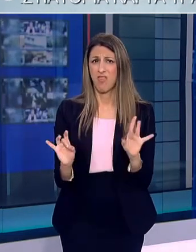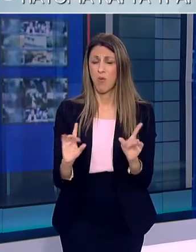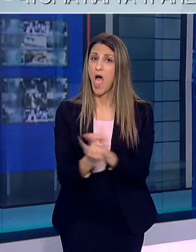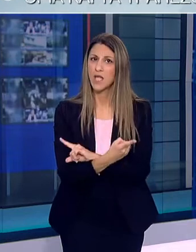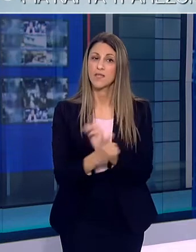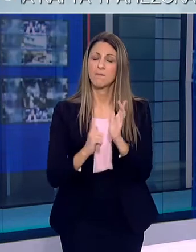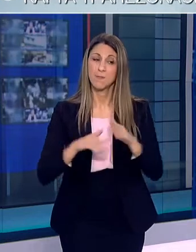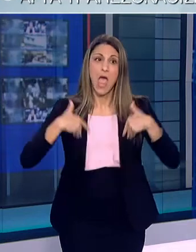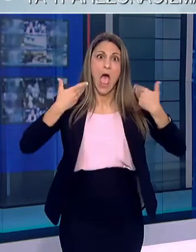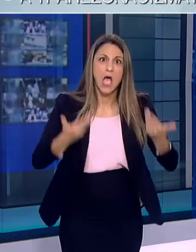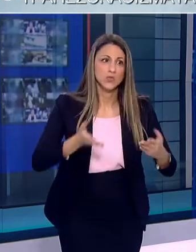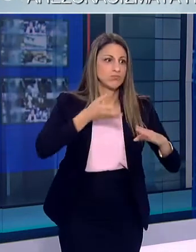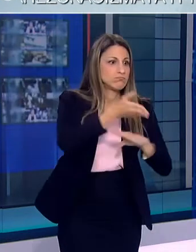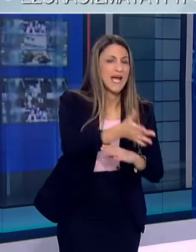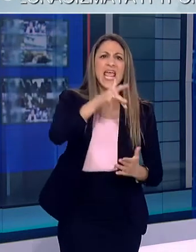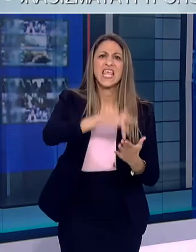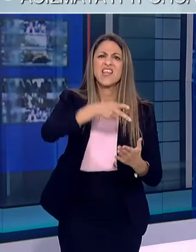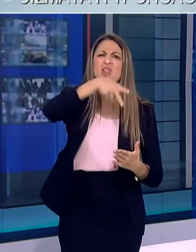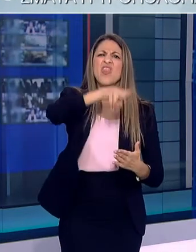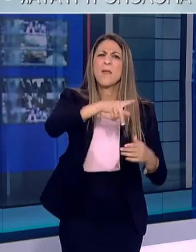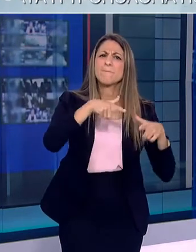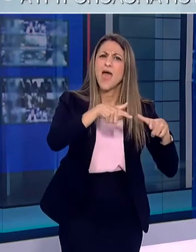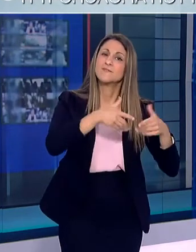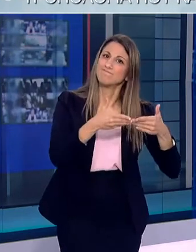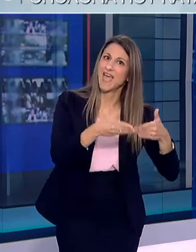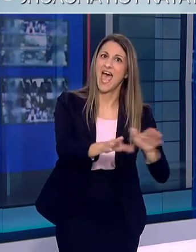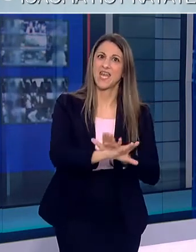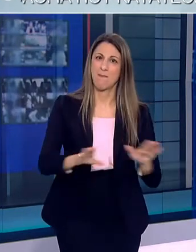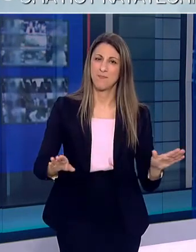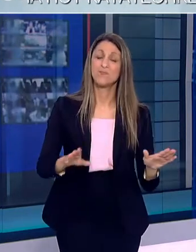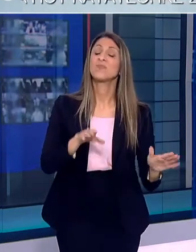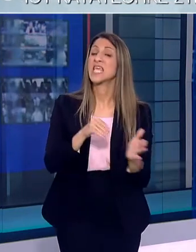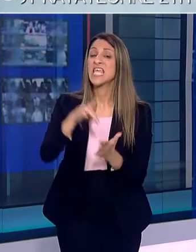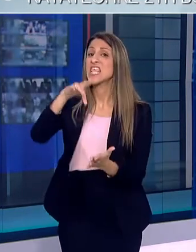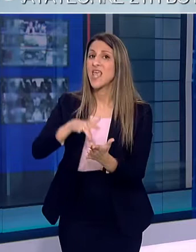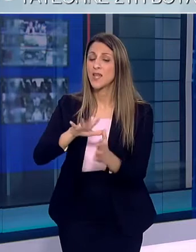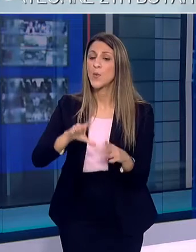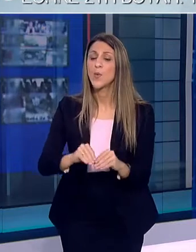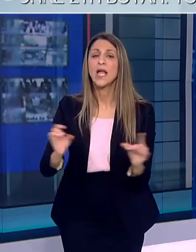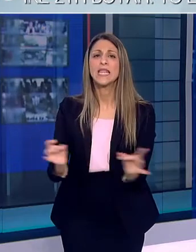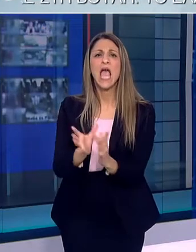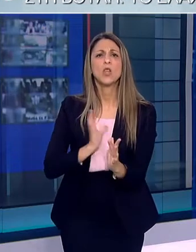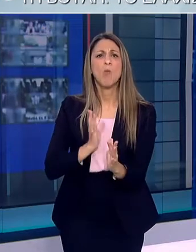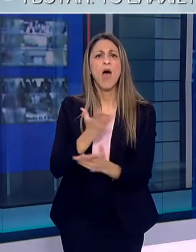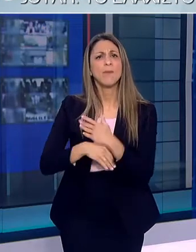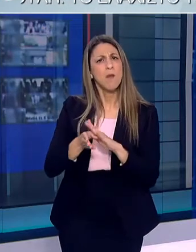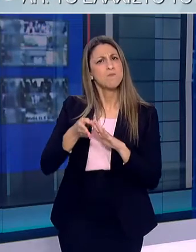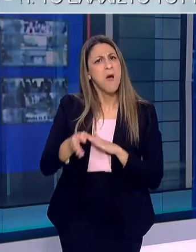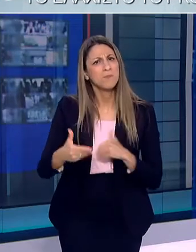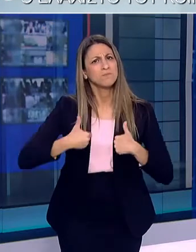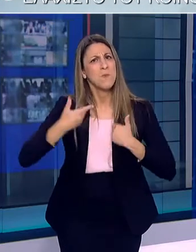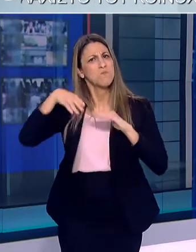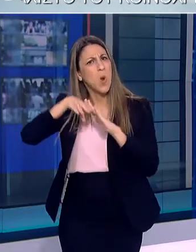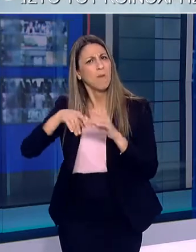ανοίξουν τα κέντρα δημιουργικής απασχόλησης παιδιών με αναπηρία ήδη από την